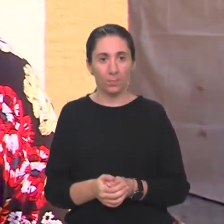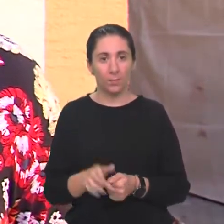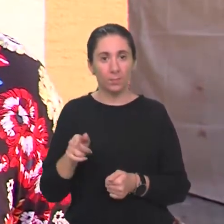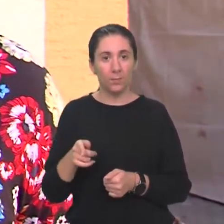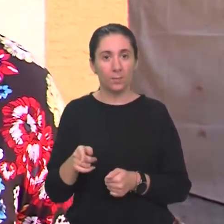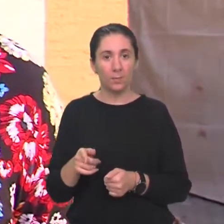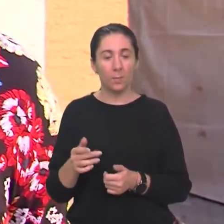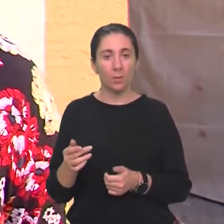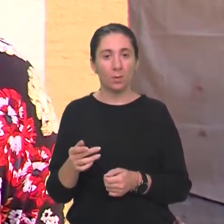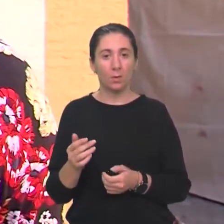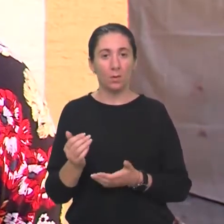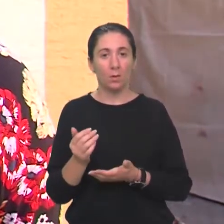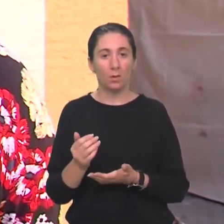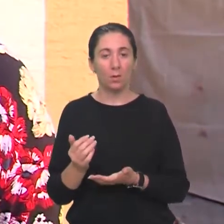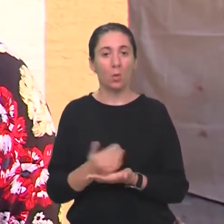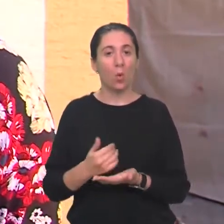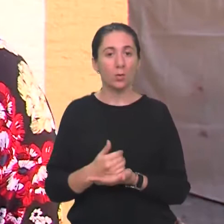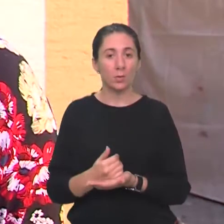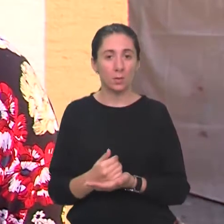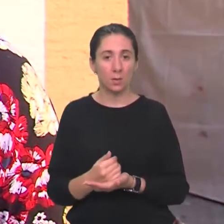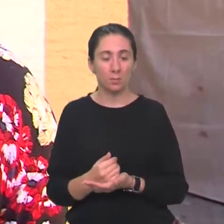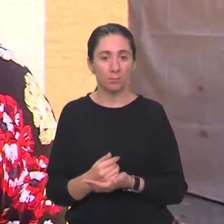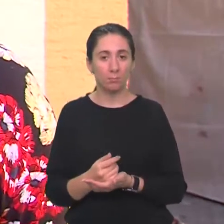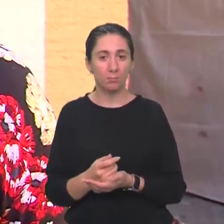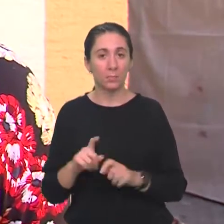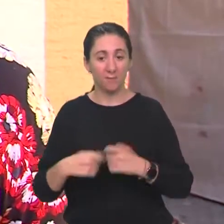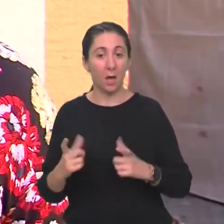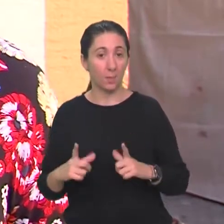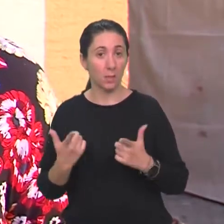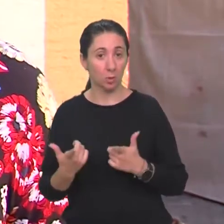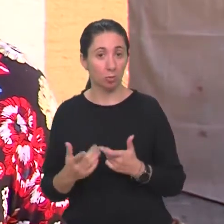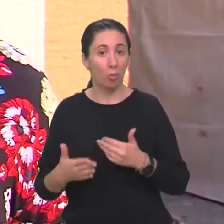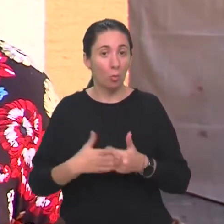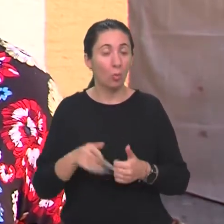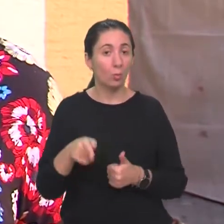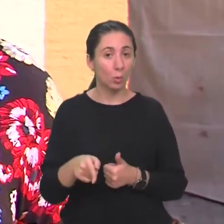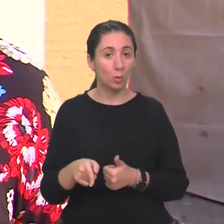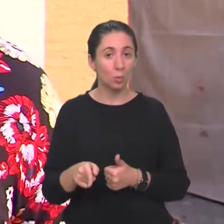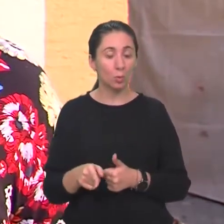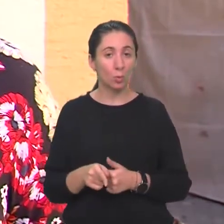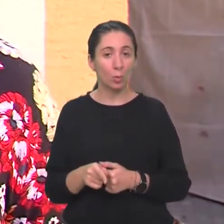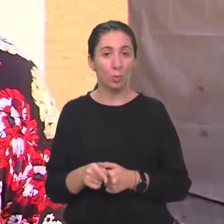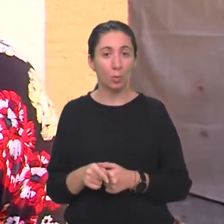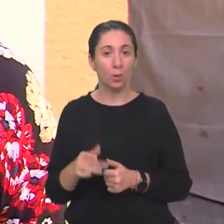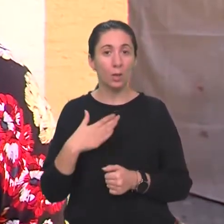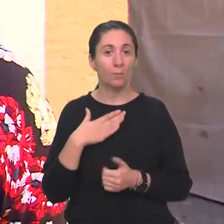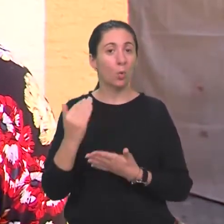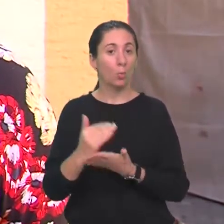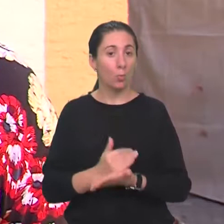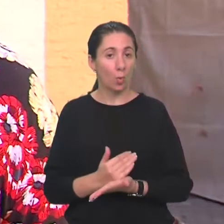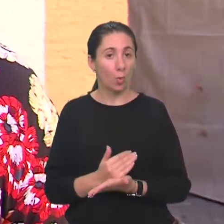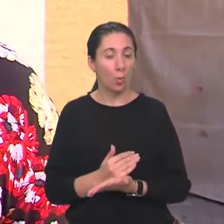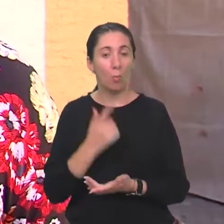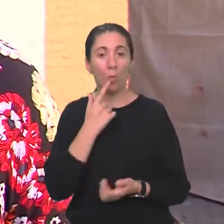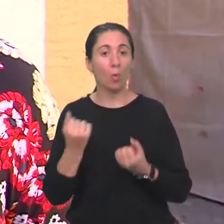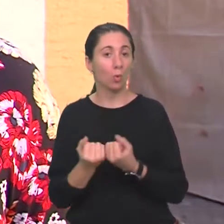nekim konkretnim korisnim radima, stvarima za život korisnim stvarima. Uz to što imaju program po kojem